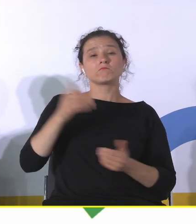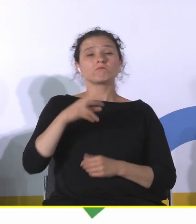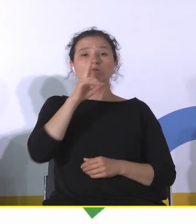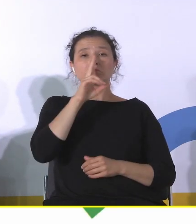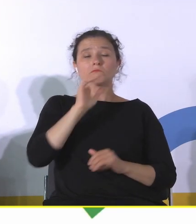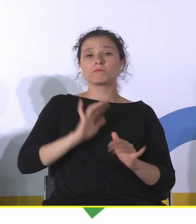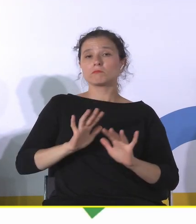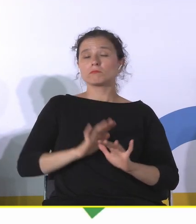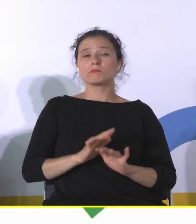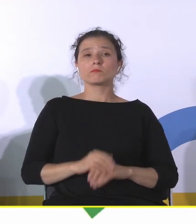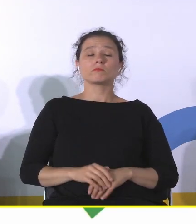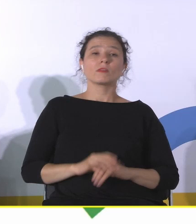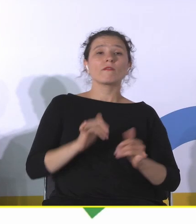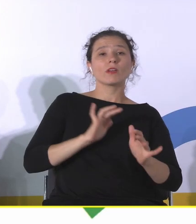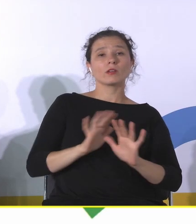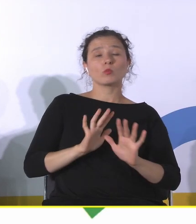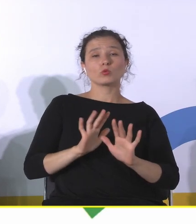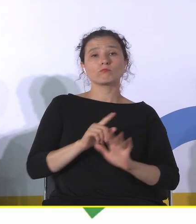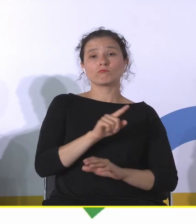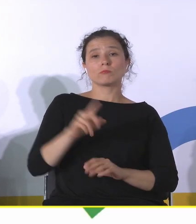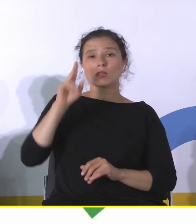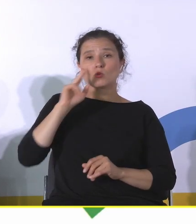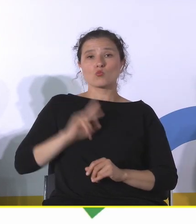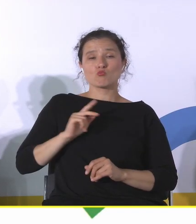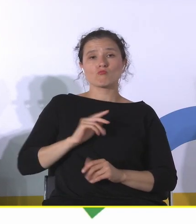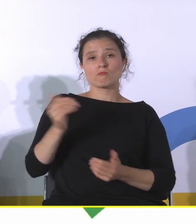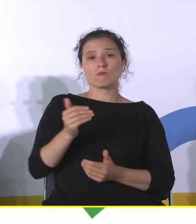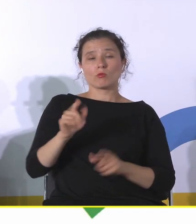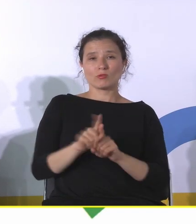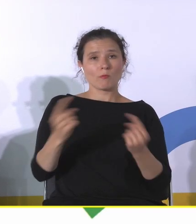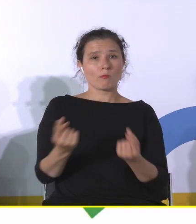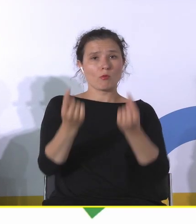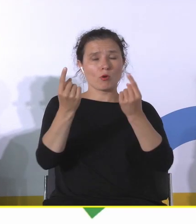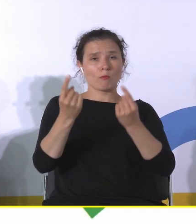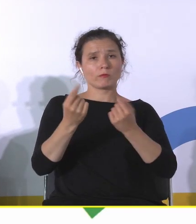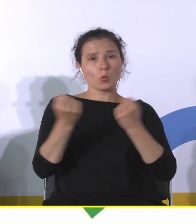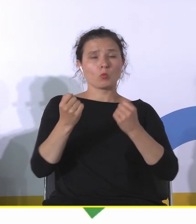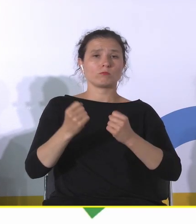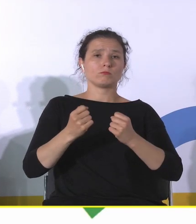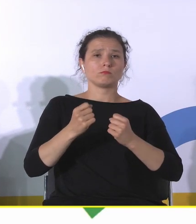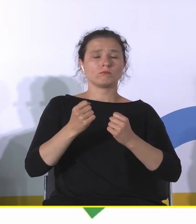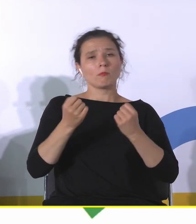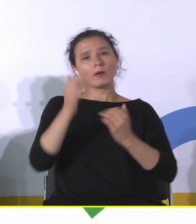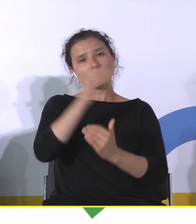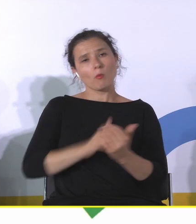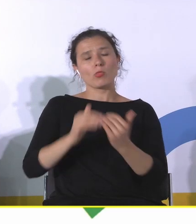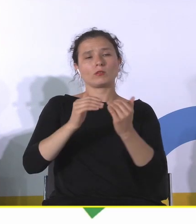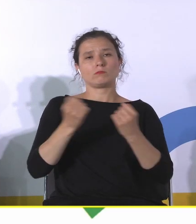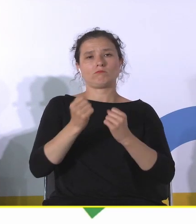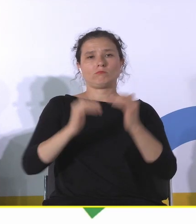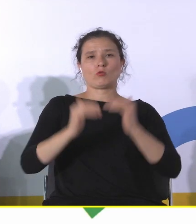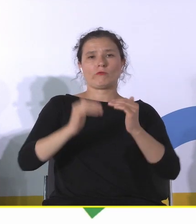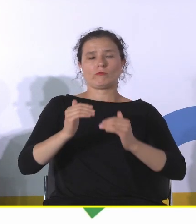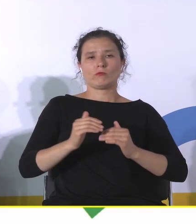i w jakim stopniu one mogą też promować bardziej zrównoważone podejście do funkcjonowania miast.